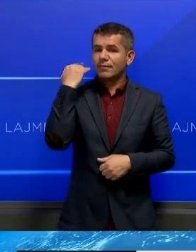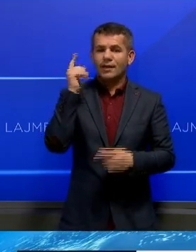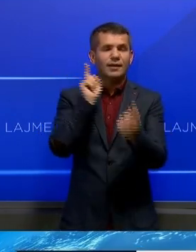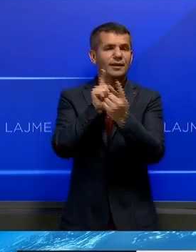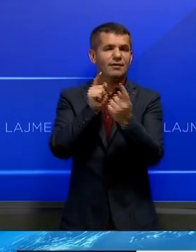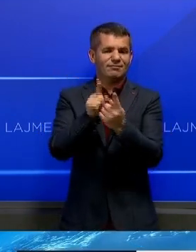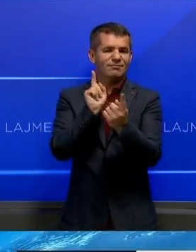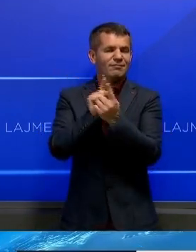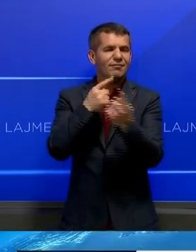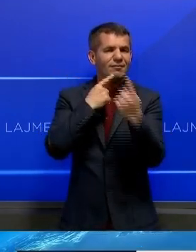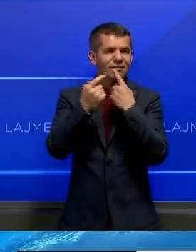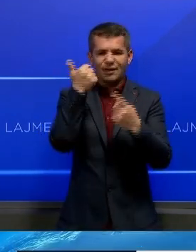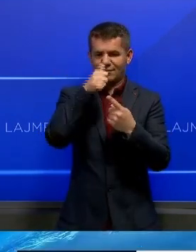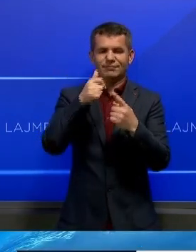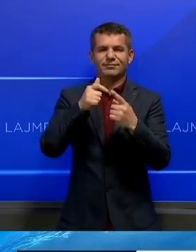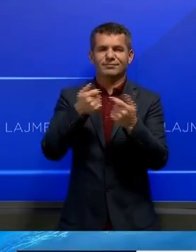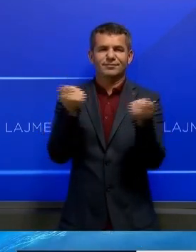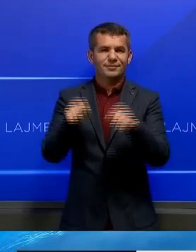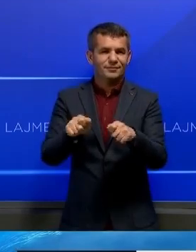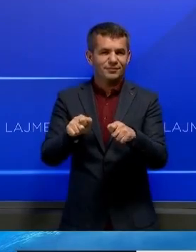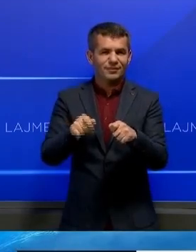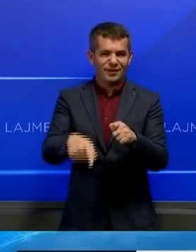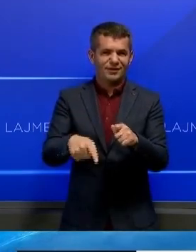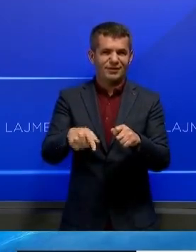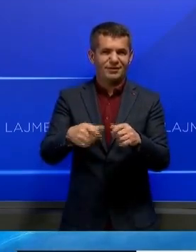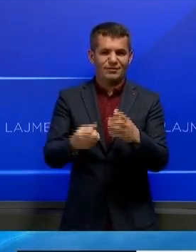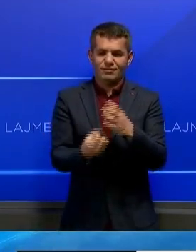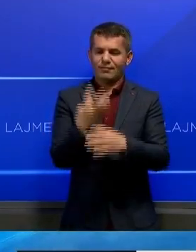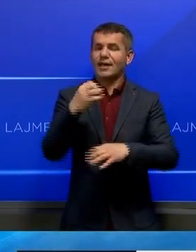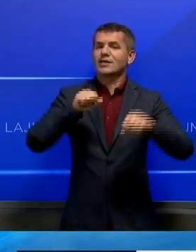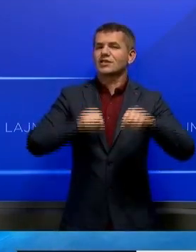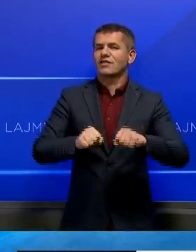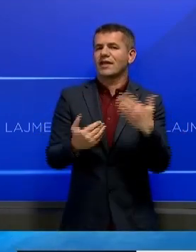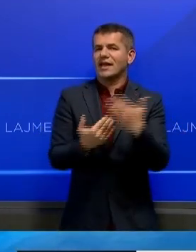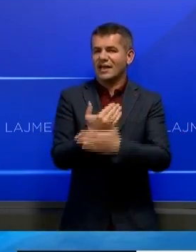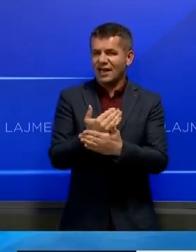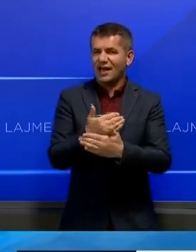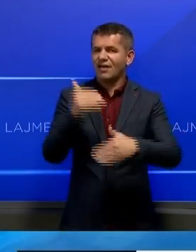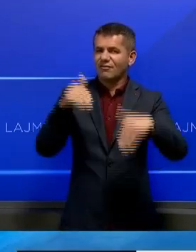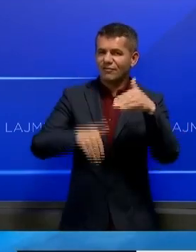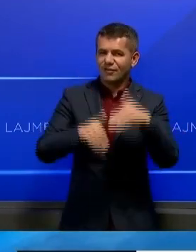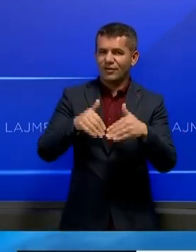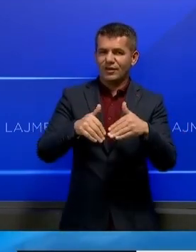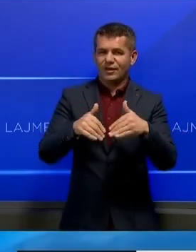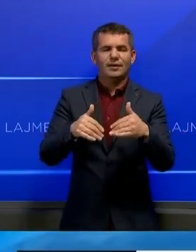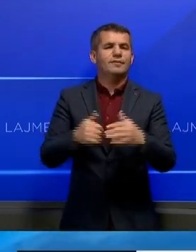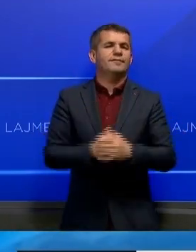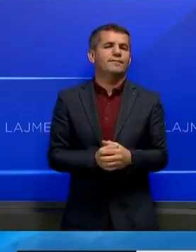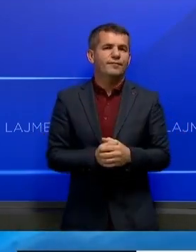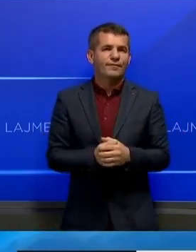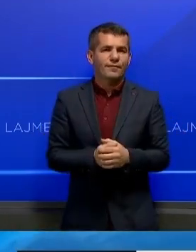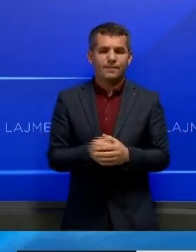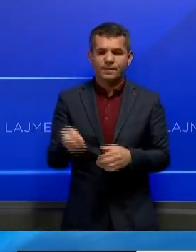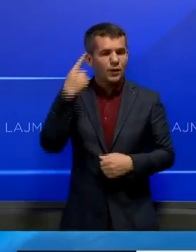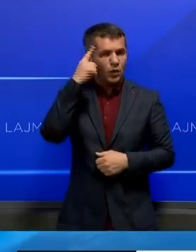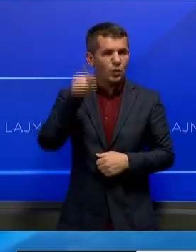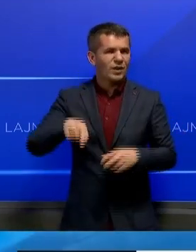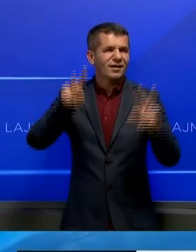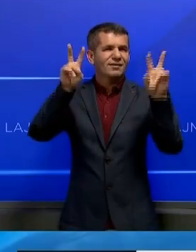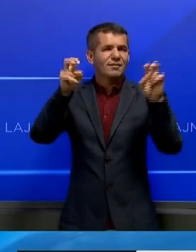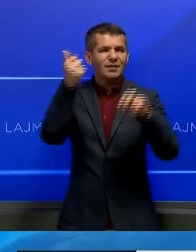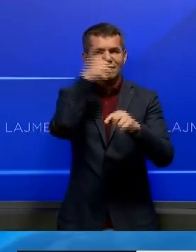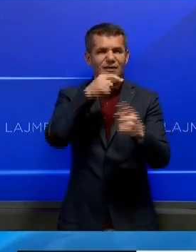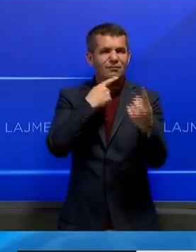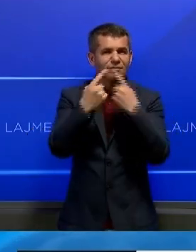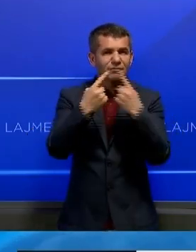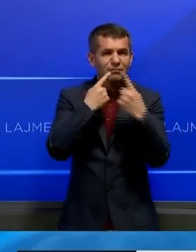zhvillimeve politike në Kosovë, që daquan në formimin e qeverisë sërej që drejtojnë nga Albin Kurti. Ende nuk dijen tema që do